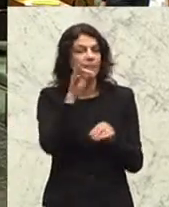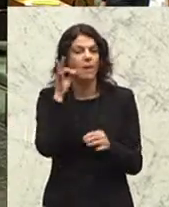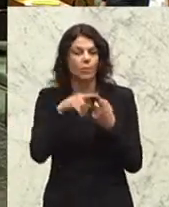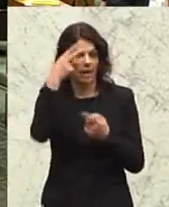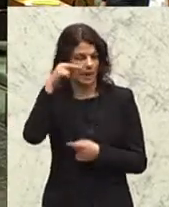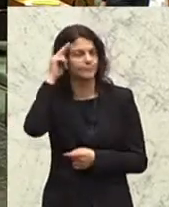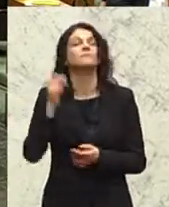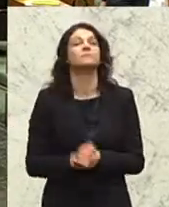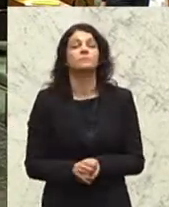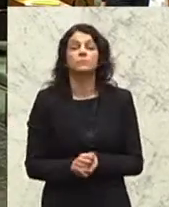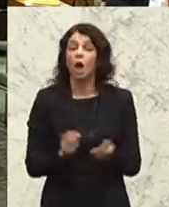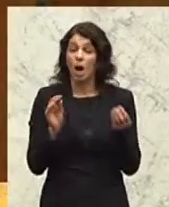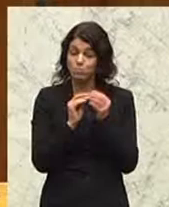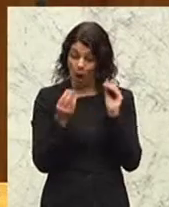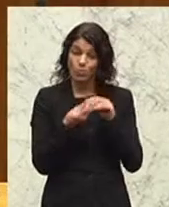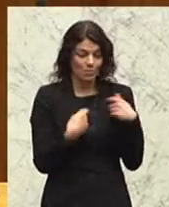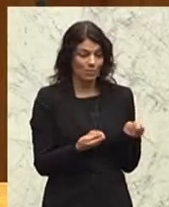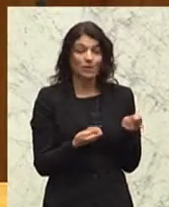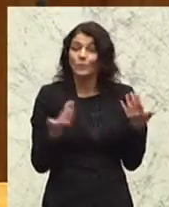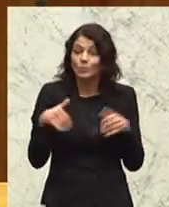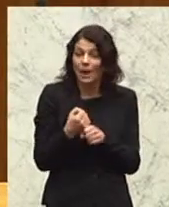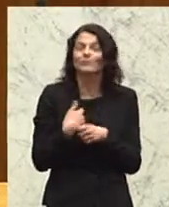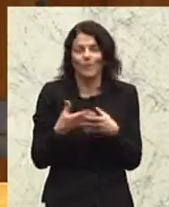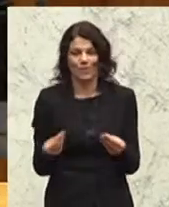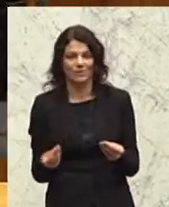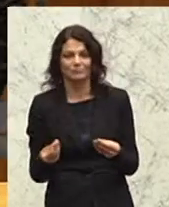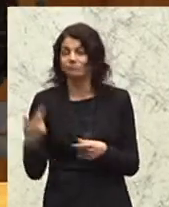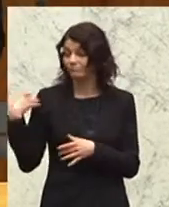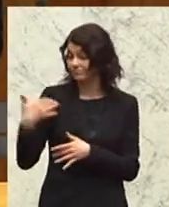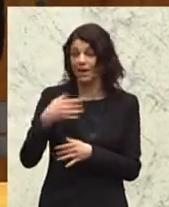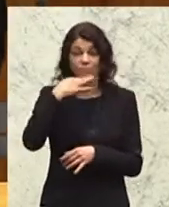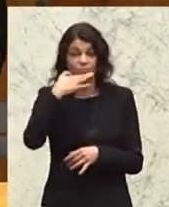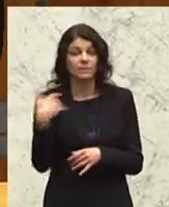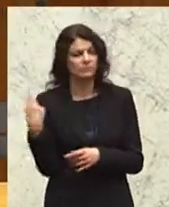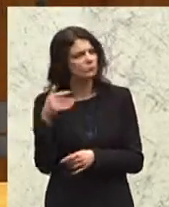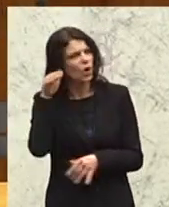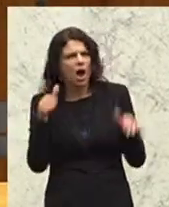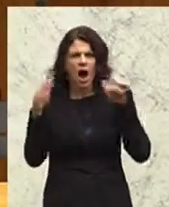Das Problem ist in Darm gelöst zu werden. Wir haben jetzt von einigen Vorrednern gehört, wie das so ist.